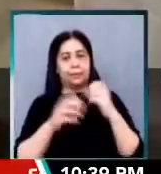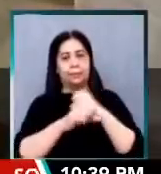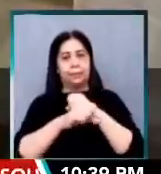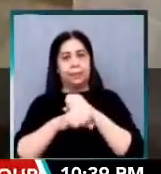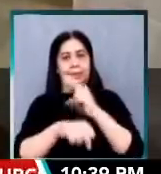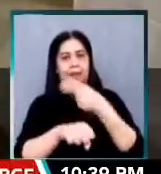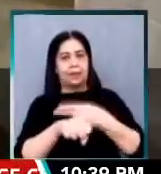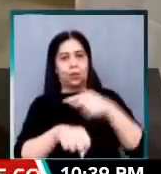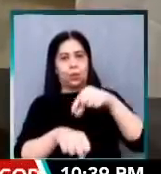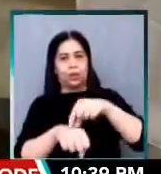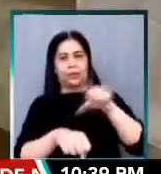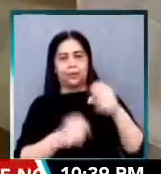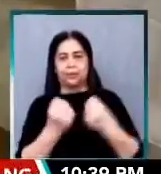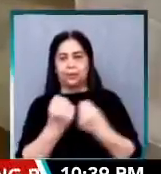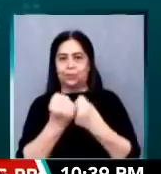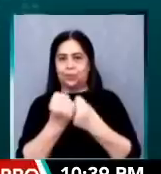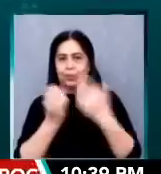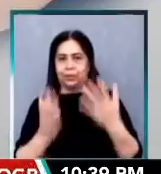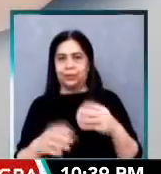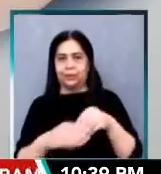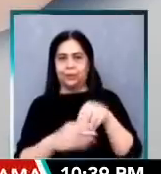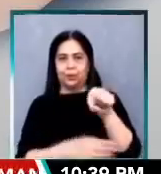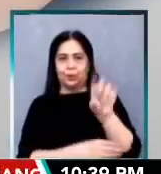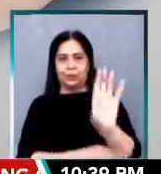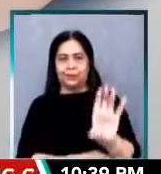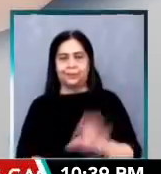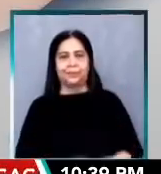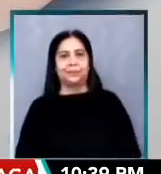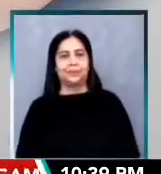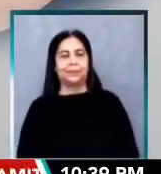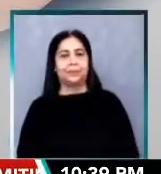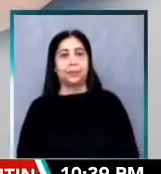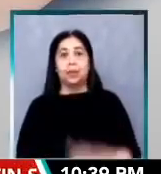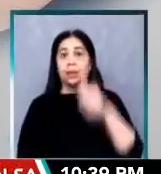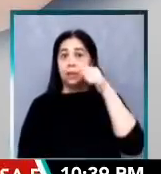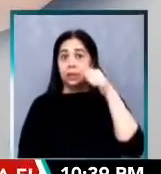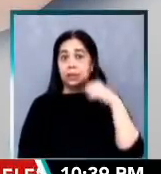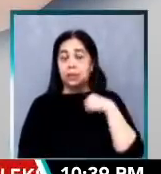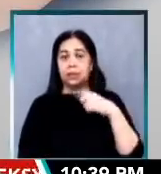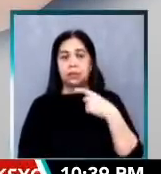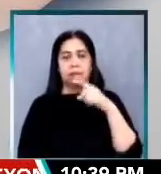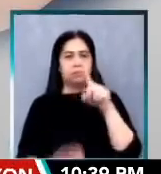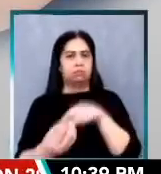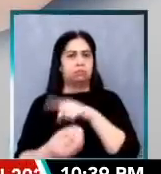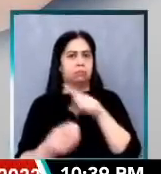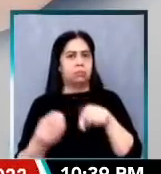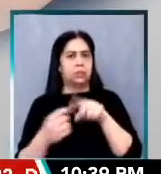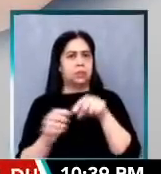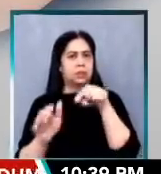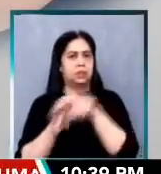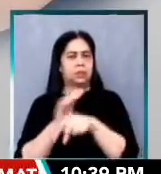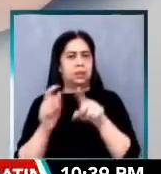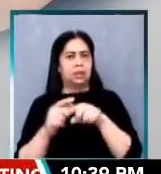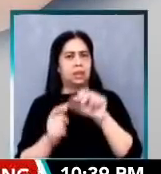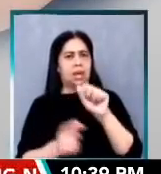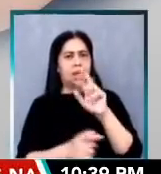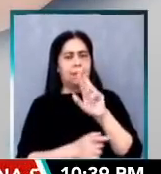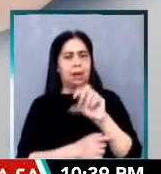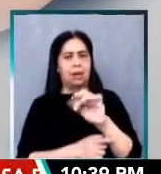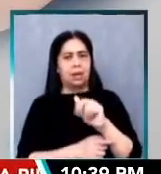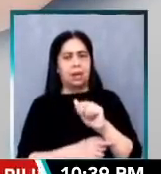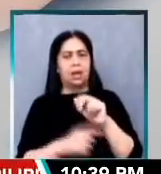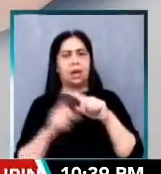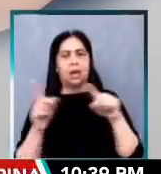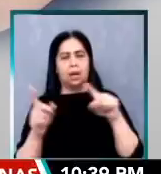supporters sa Quezon City. Kahapon naman ay kinundin na niya ang pagpatay kay Albar Cabasilan Mayor Darussalam Lajid,